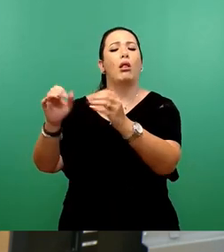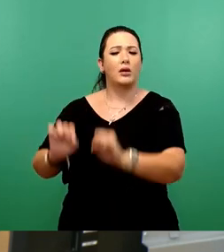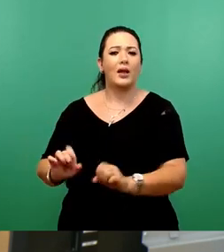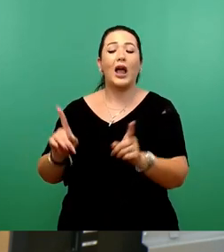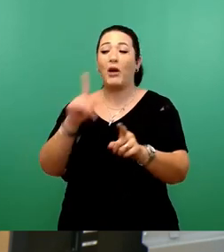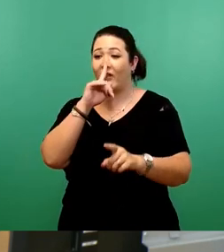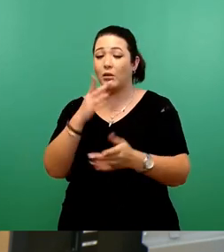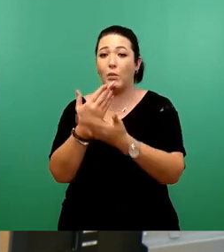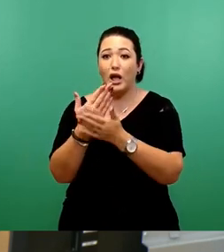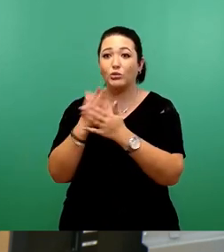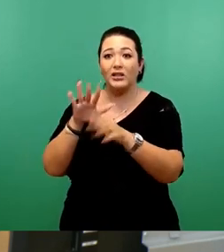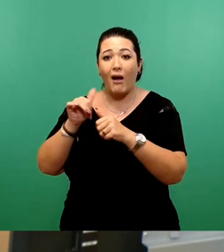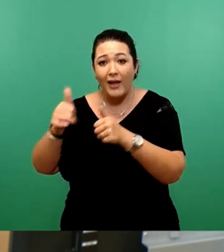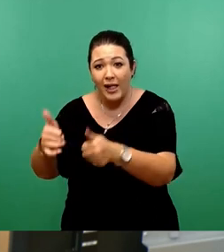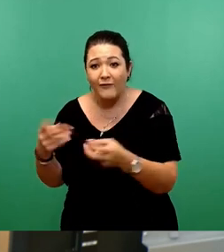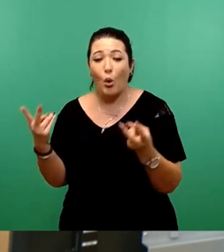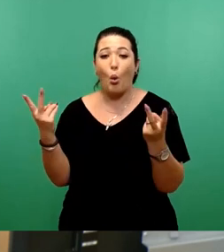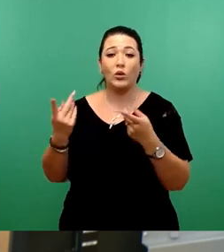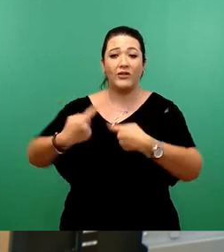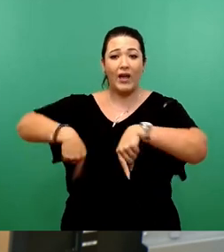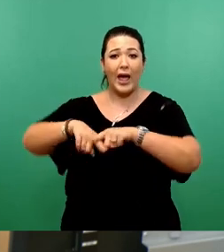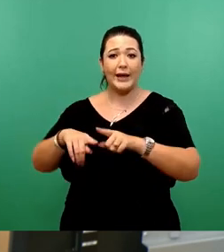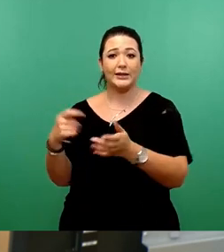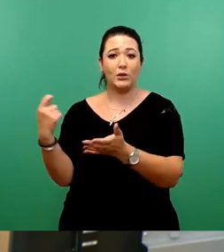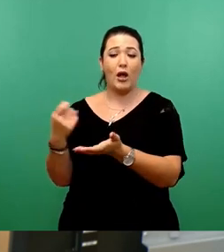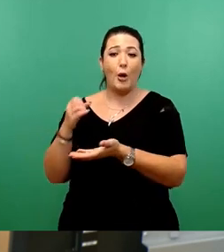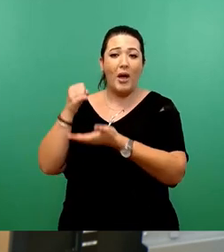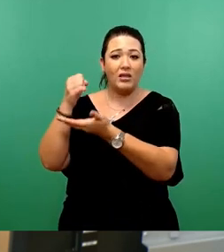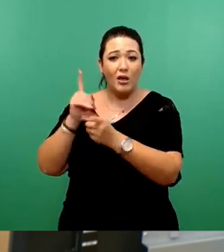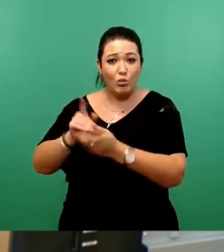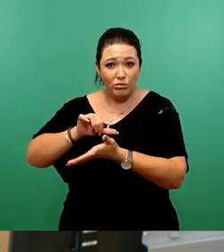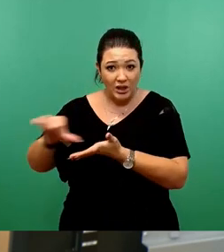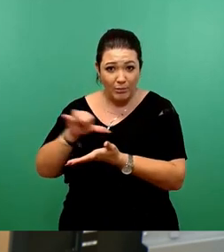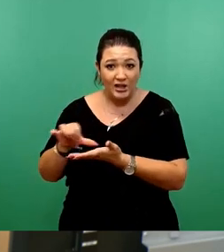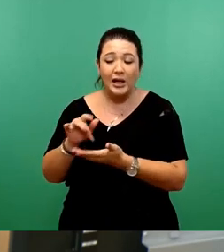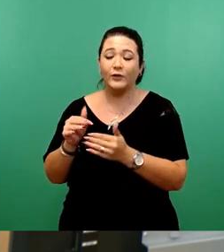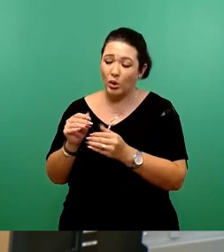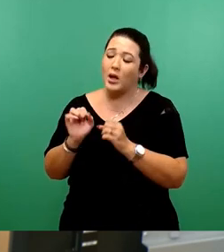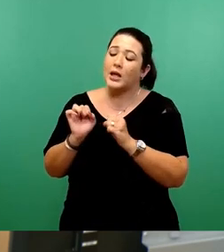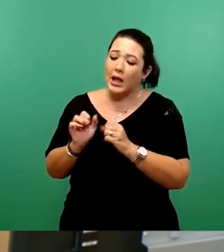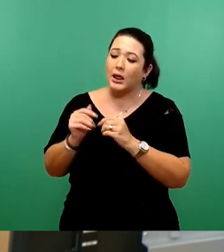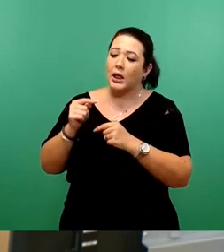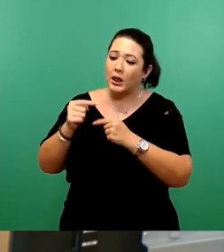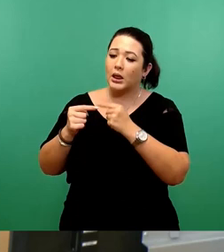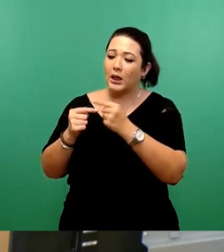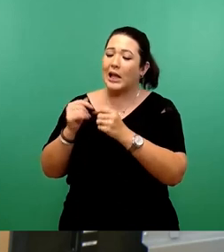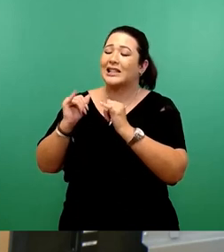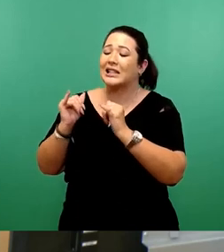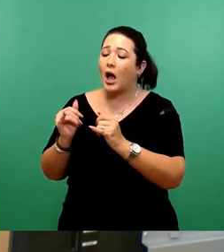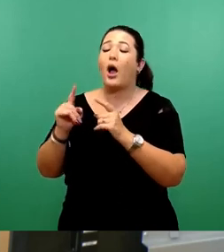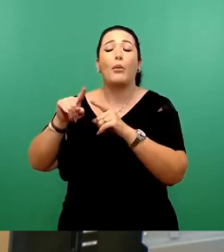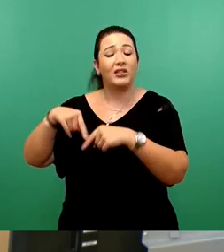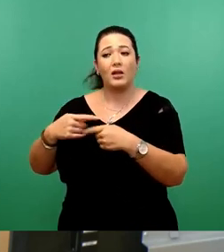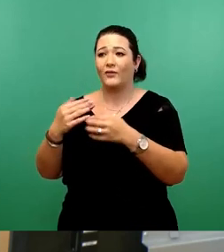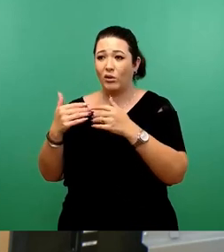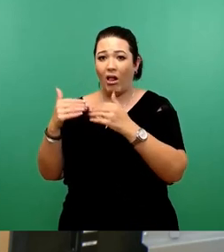oder ich habe Vereinsbeiträge, die ich bezahlen muss. Das geht wahrscheinlich eine Weile auch noch, aber irgendwann geht das nicht. Und dann, und das ist der wichtige